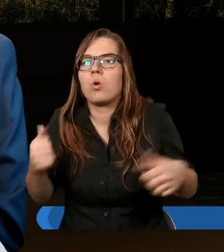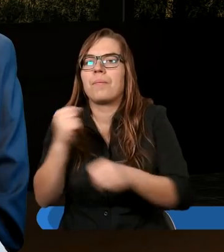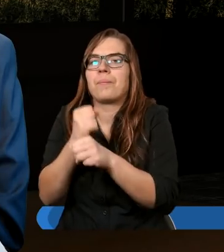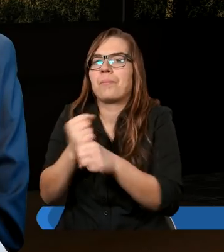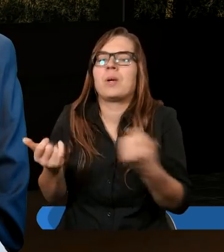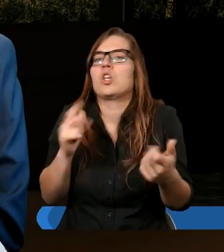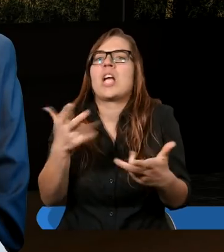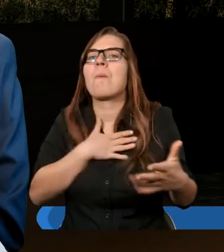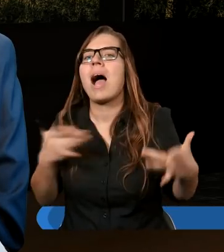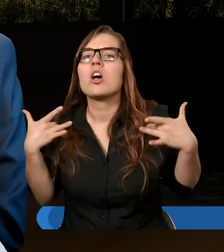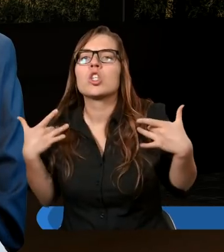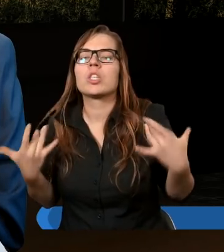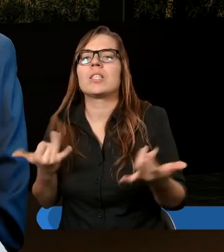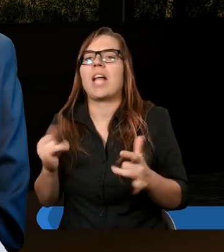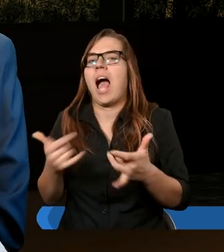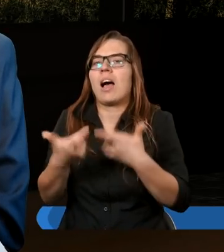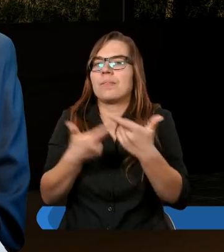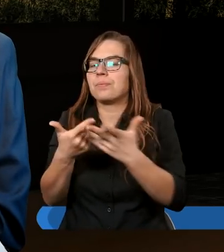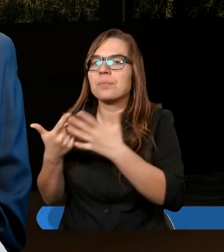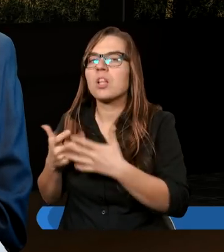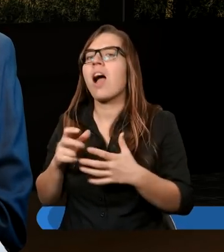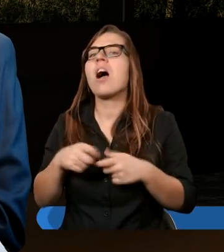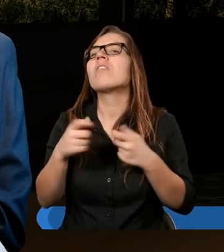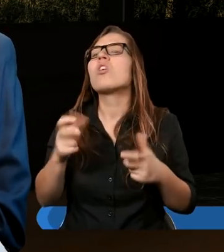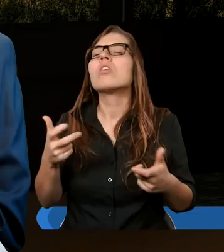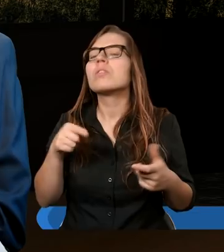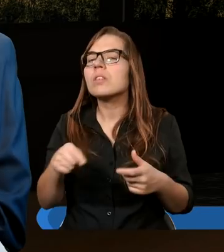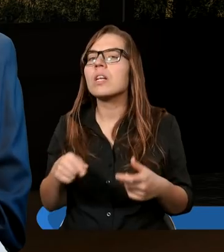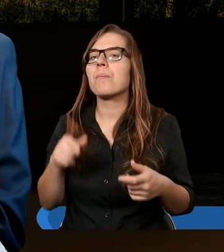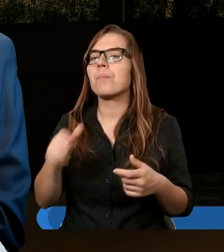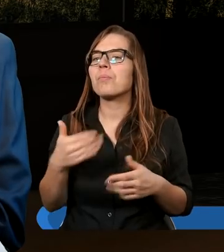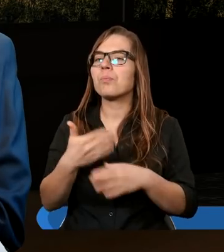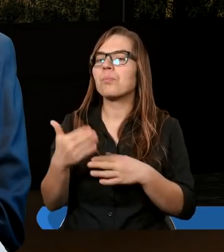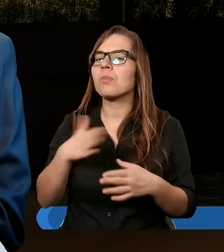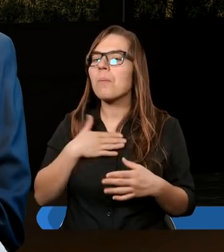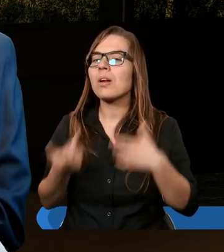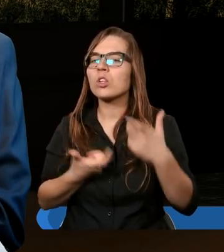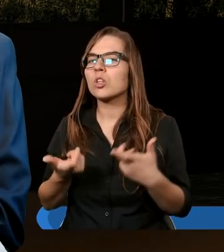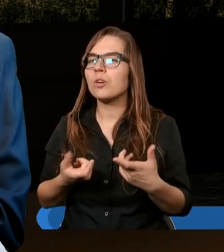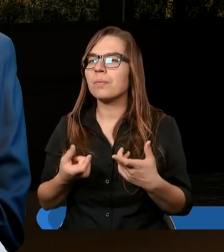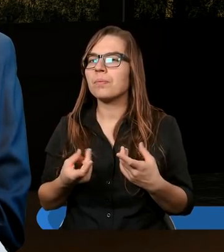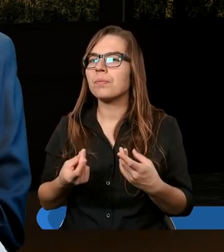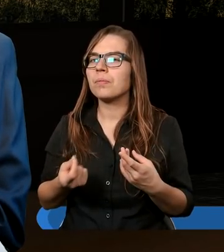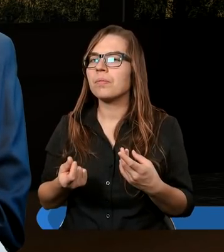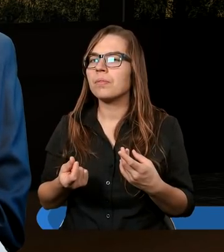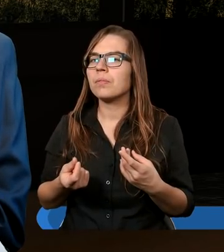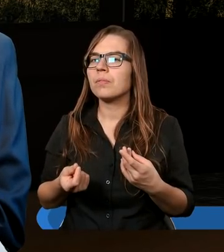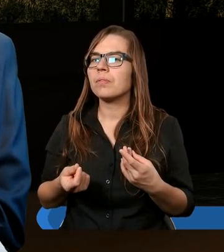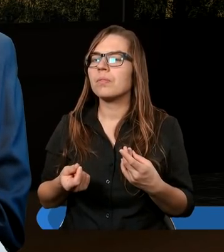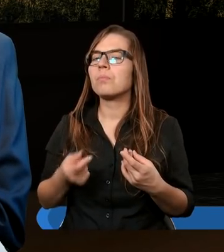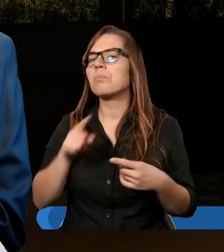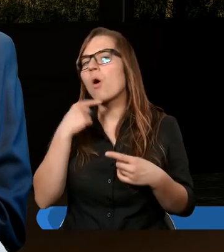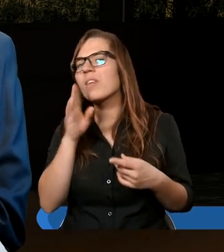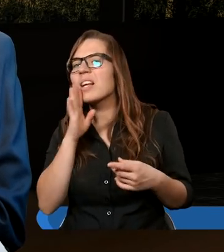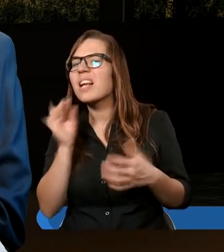Z czego mają żyć? W związku z tym na tą potrzebę wyszli, albo inaczej